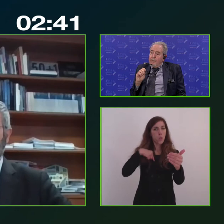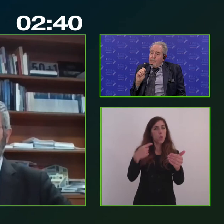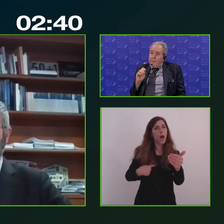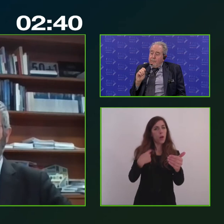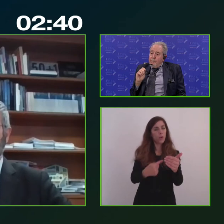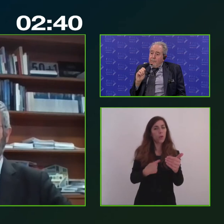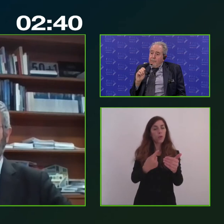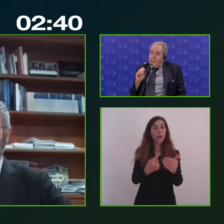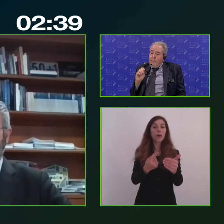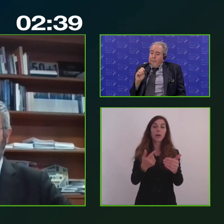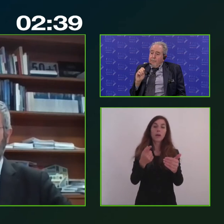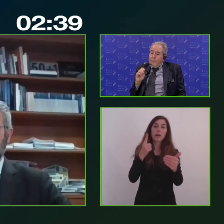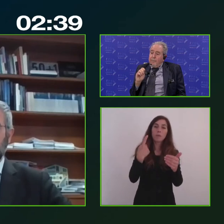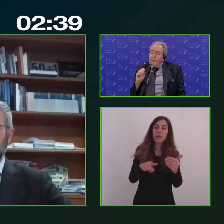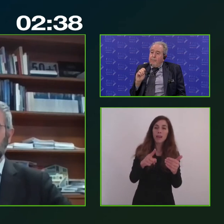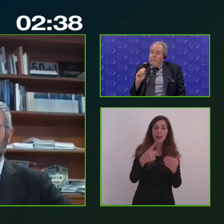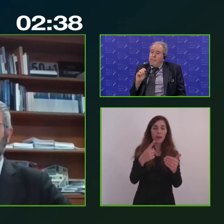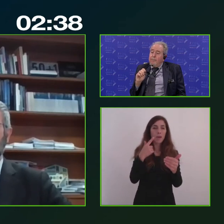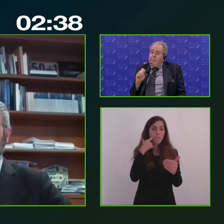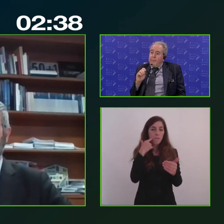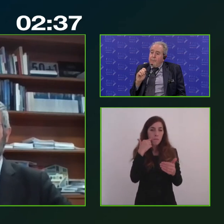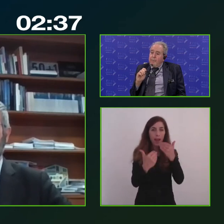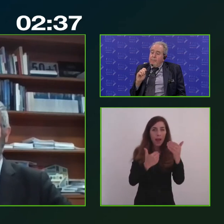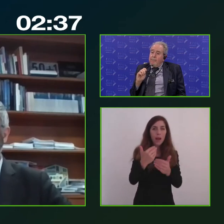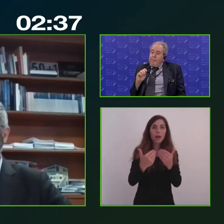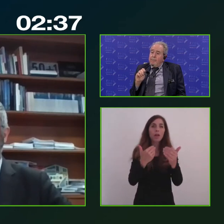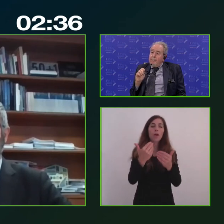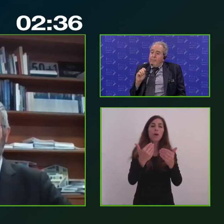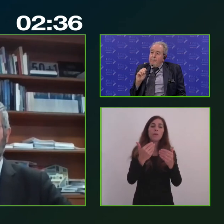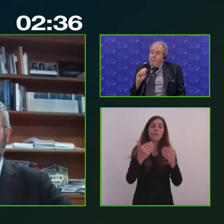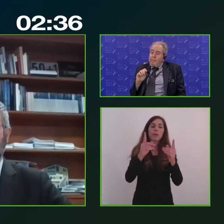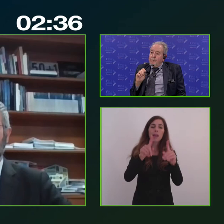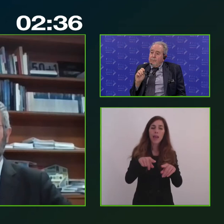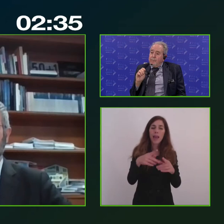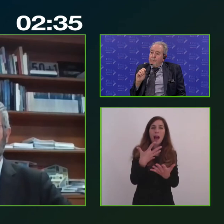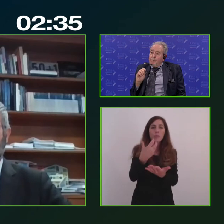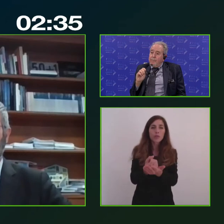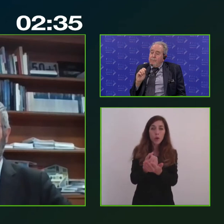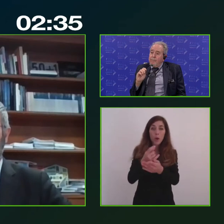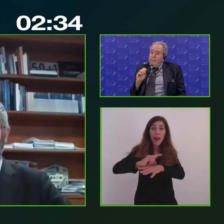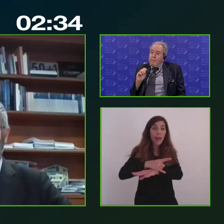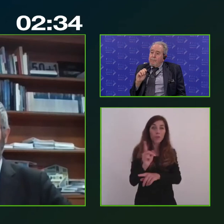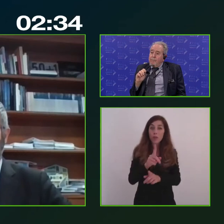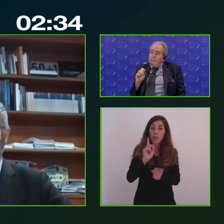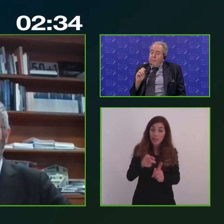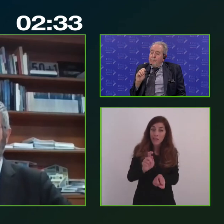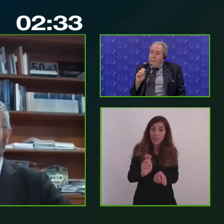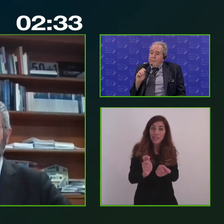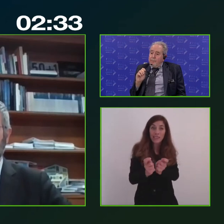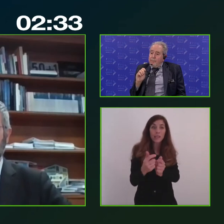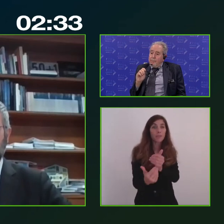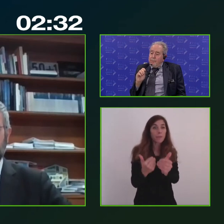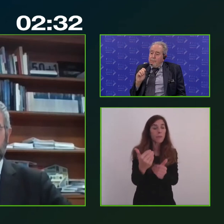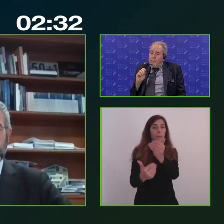i prodotti, per evitare che l'attuazione sia rallentata, ci vuole un dialogo che continua perché